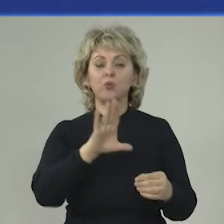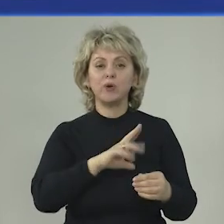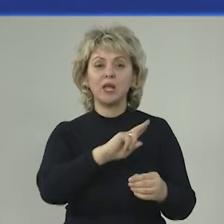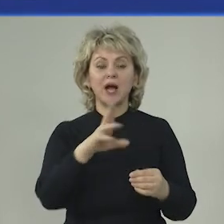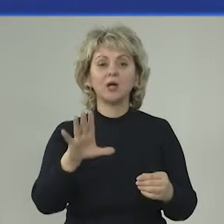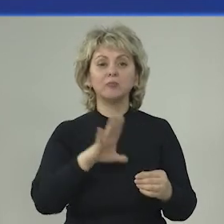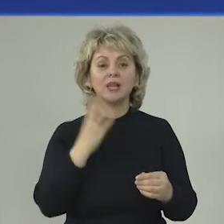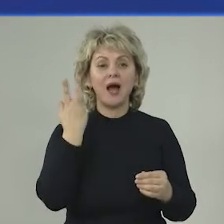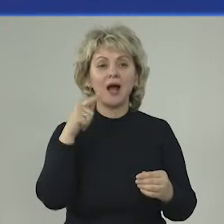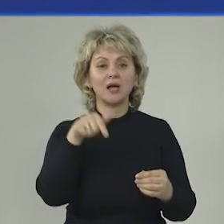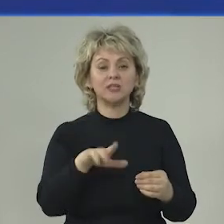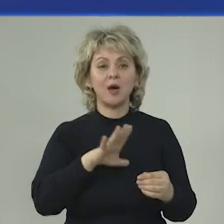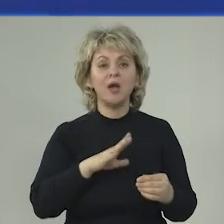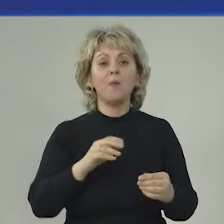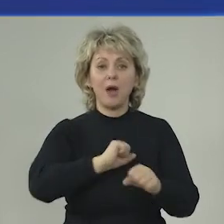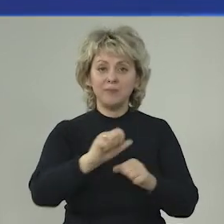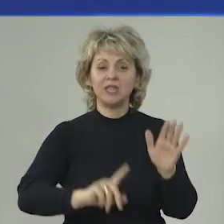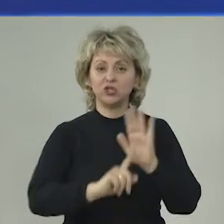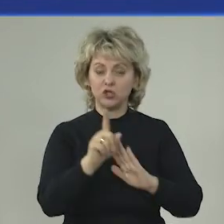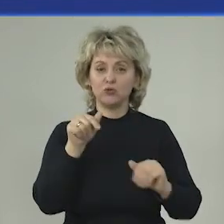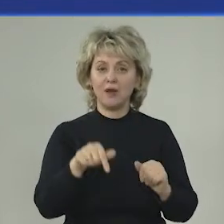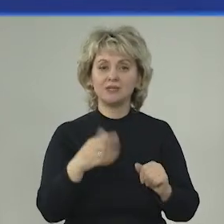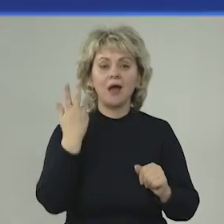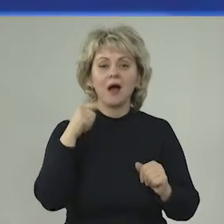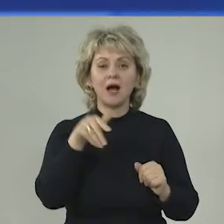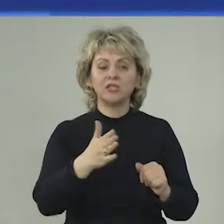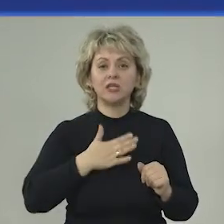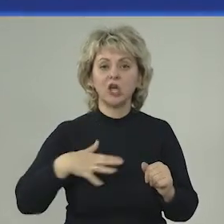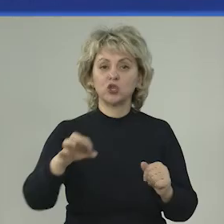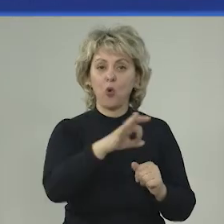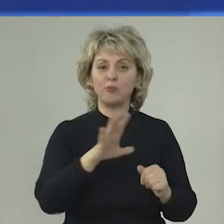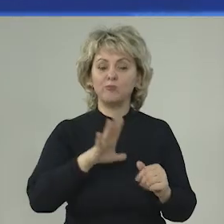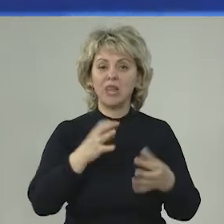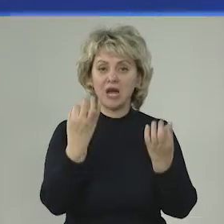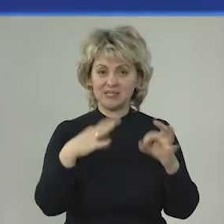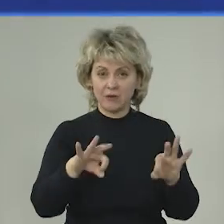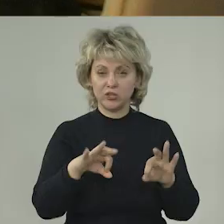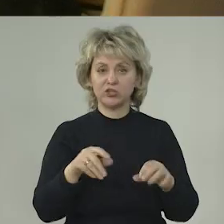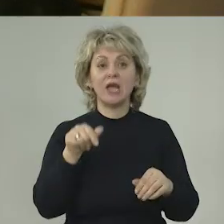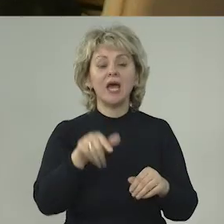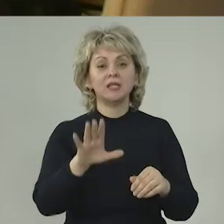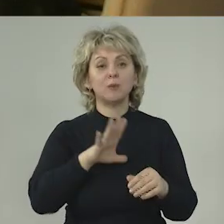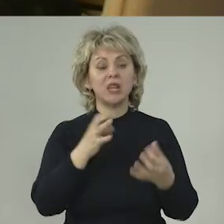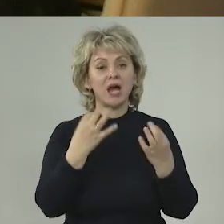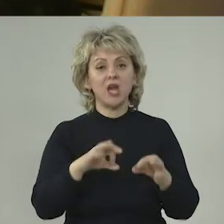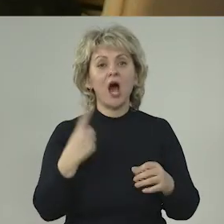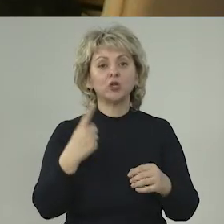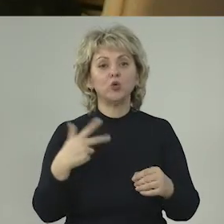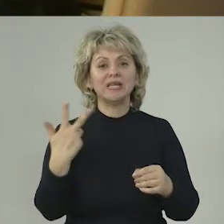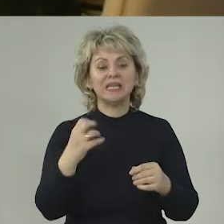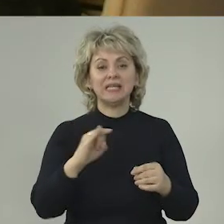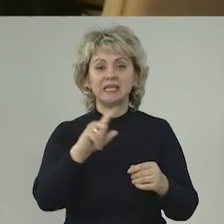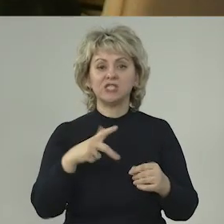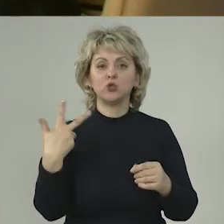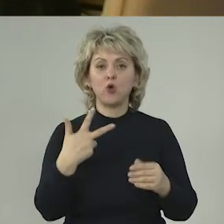все было и как было, когда наступила победа или когда наша область была освобождена. Она, кстати, была освобождена одной